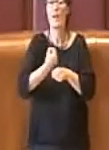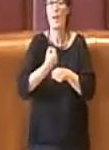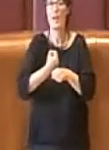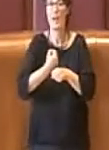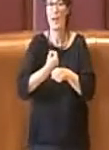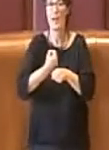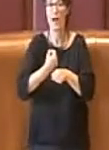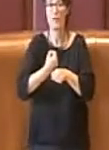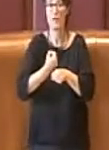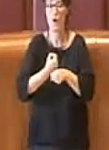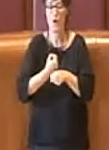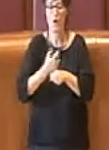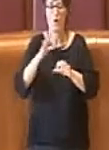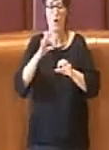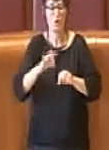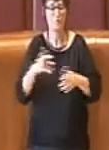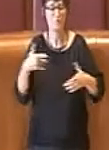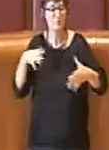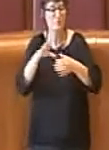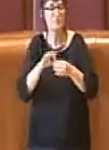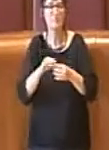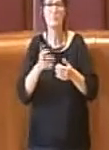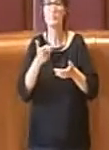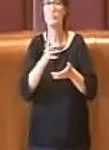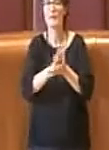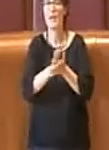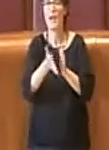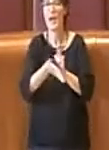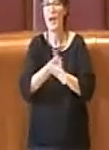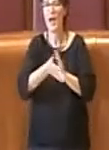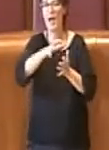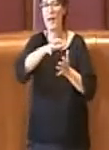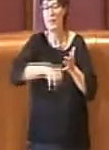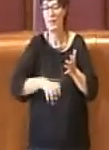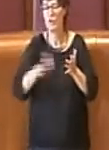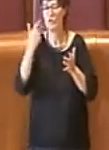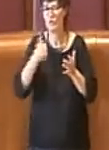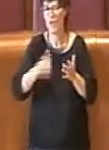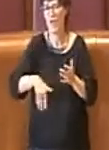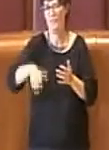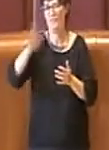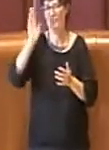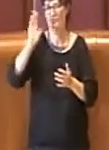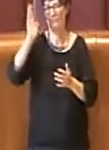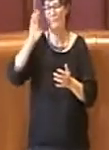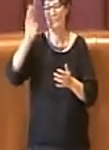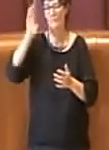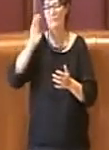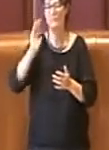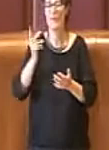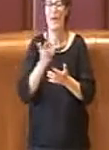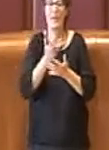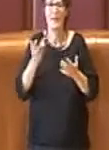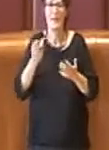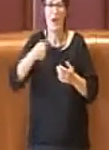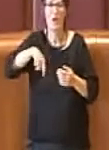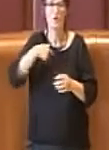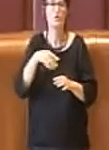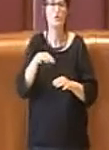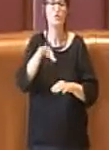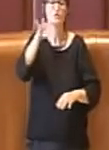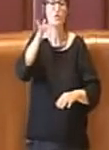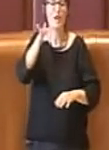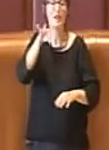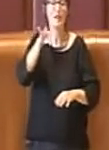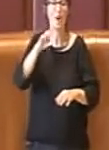atti che erano rimasti abbastanza indietro, si sono privilegiati atti in